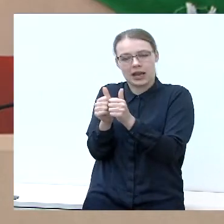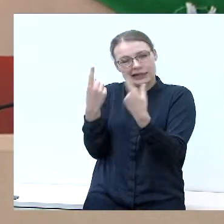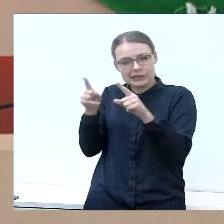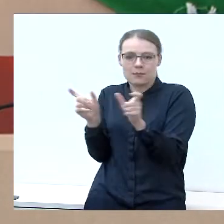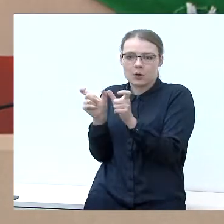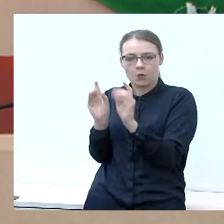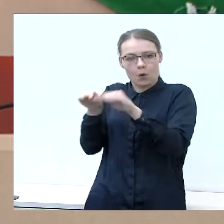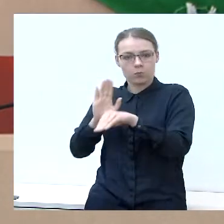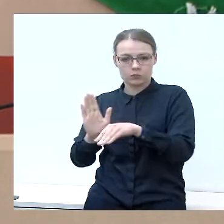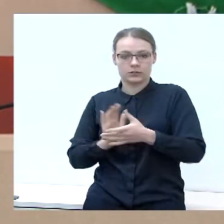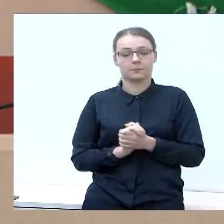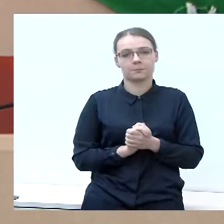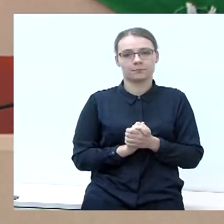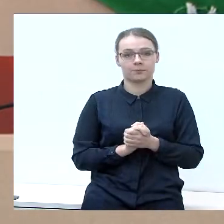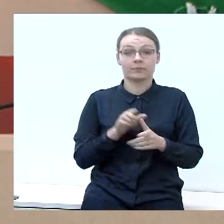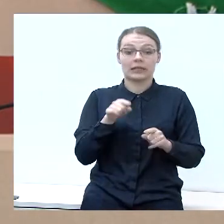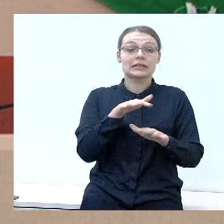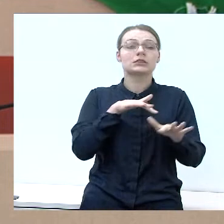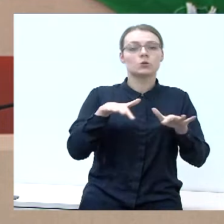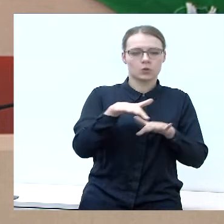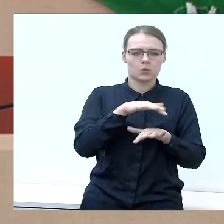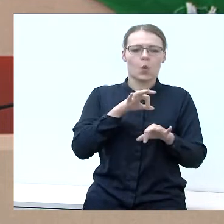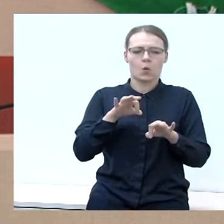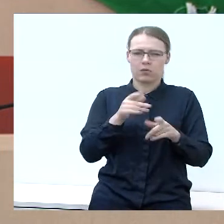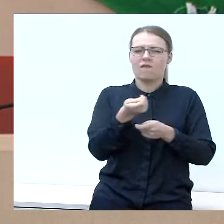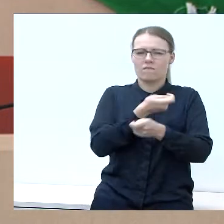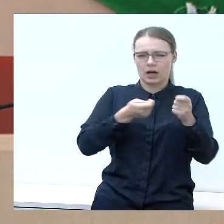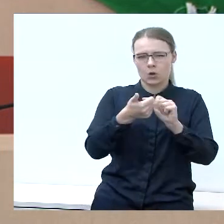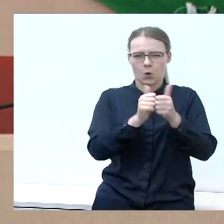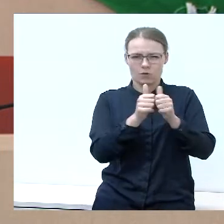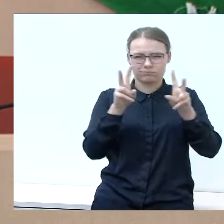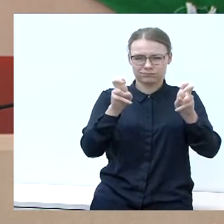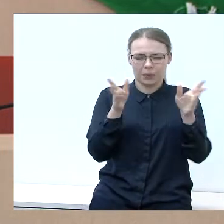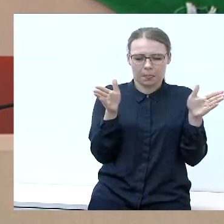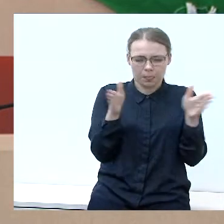Šiuo atveju mes turim kalbėti apie verslo konkurencingumą plačiają prasme.